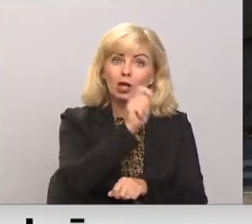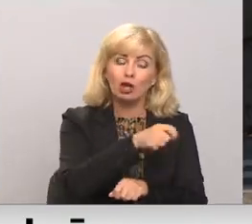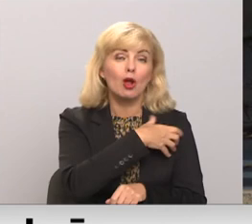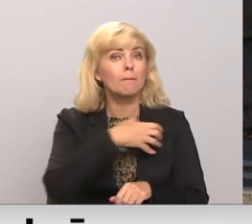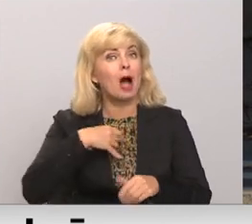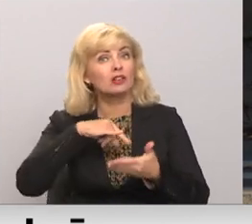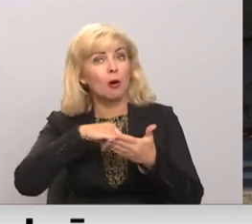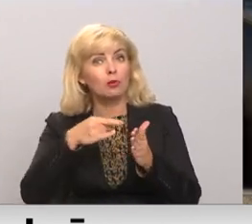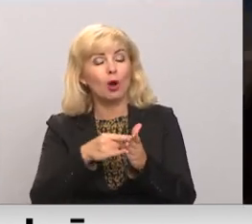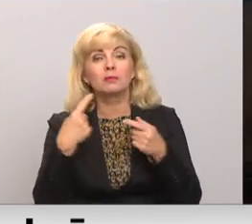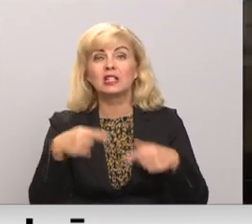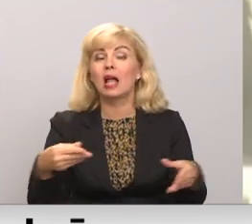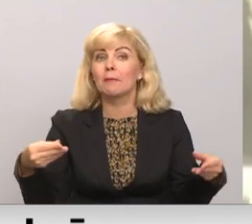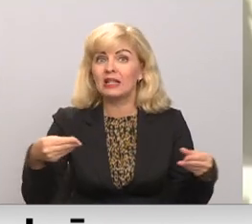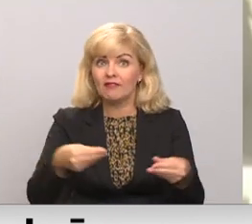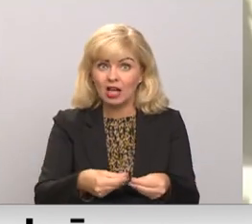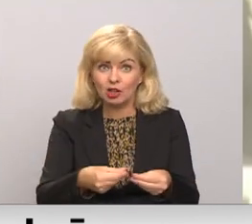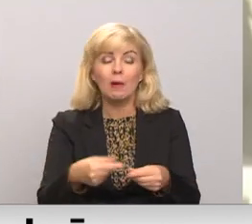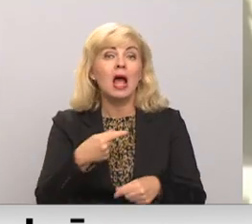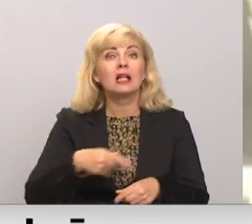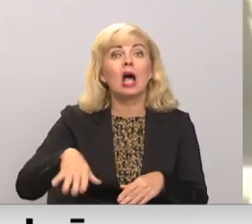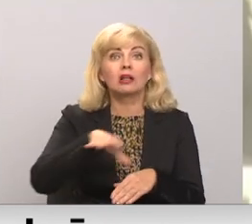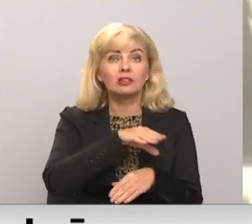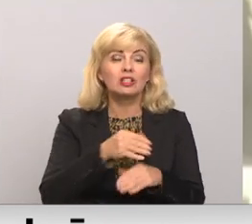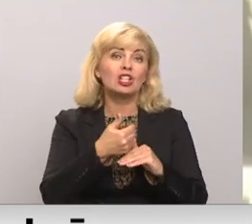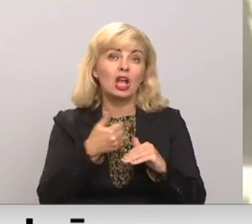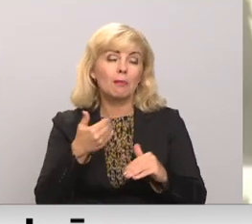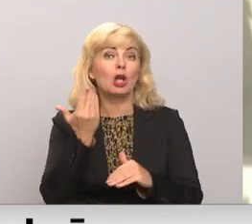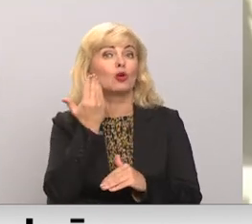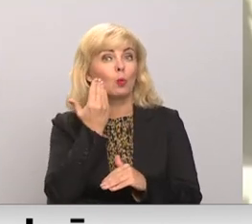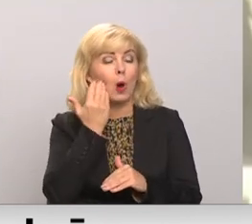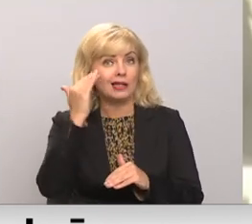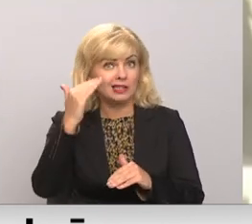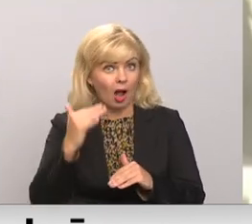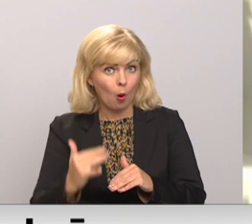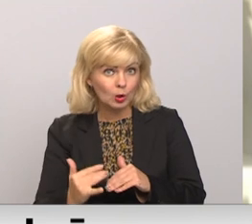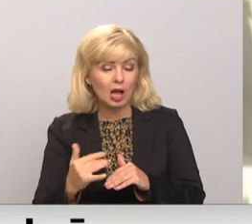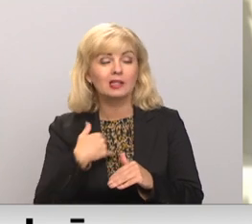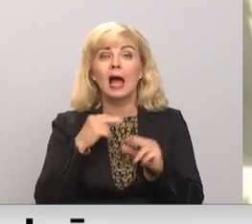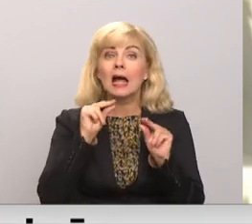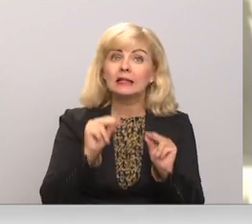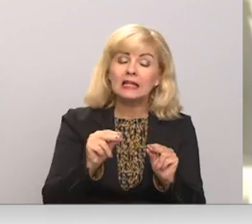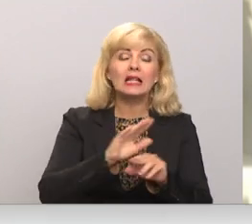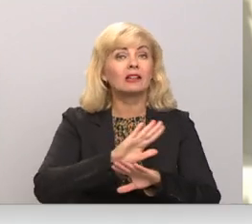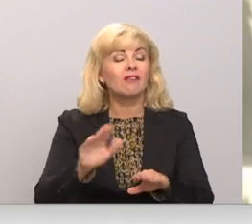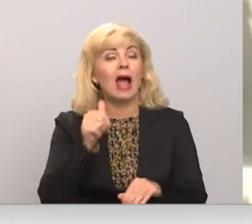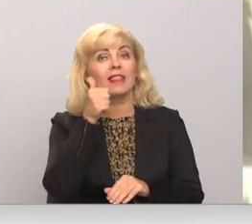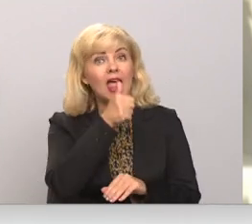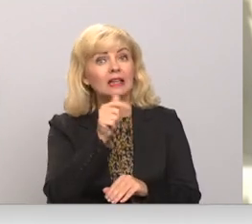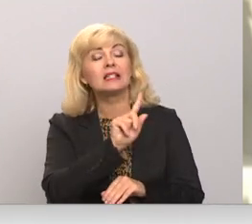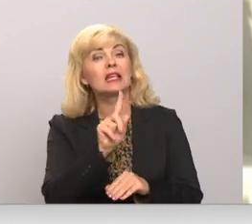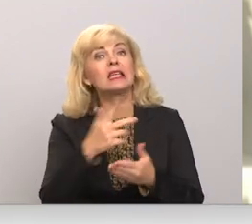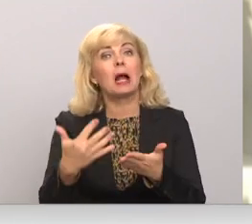projektiem un citām investīcijām. Tas viss mans iepriekš pieminētais, ticiet vai nē, tie panākts,